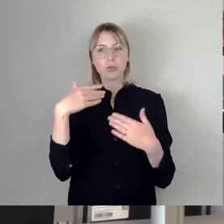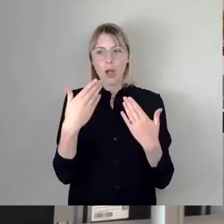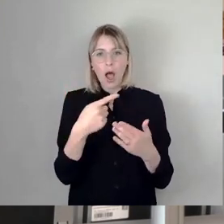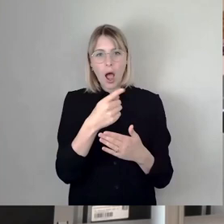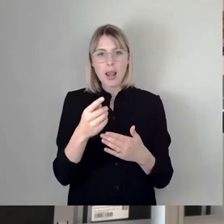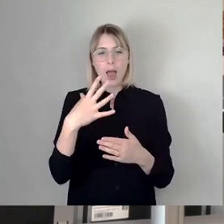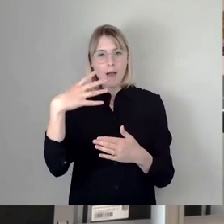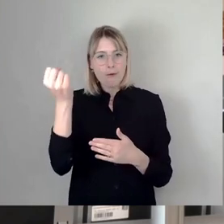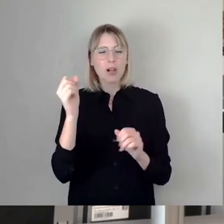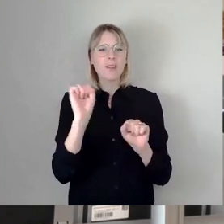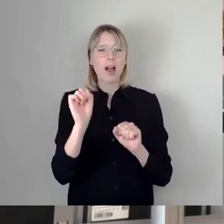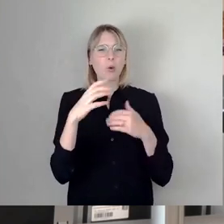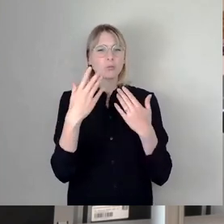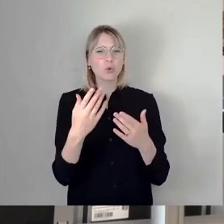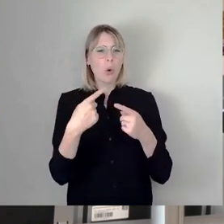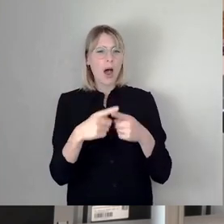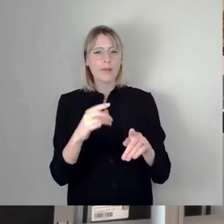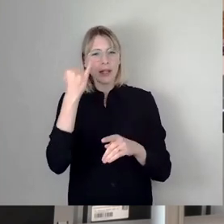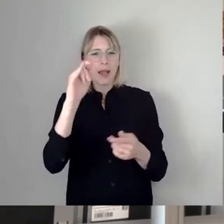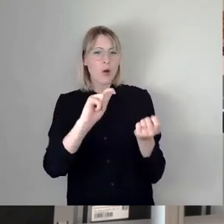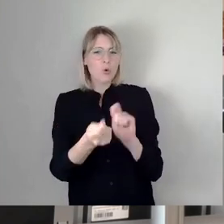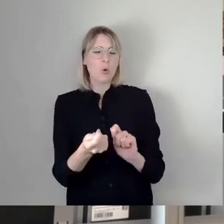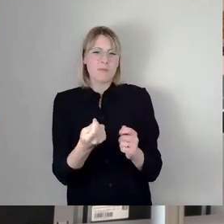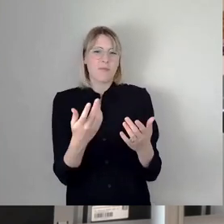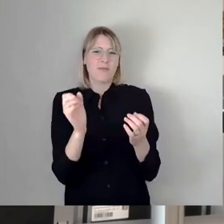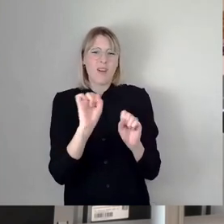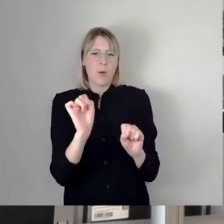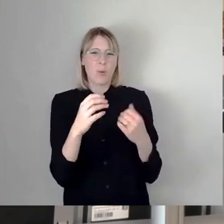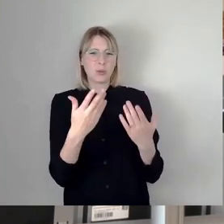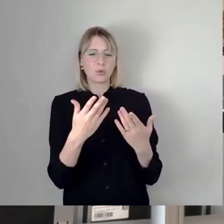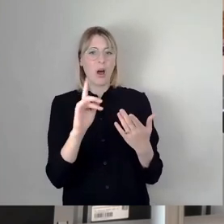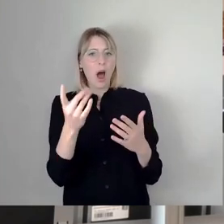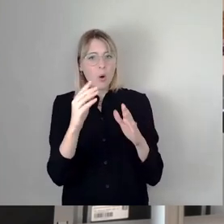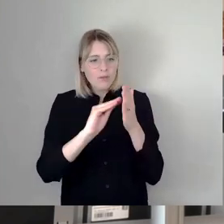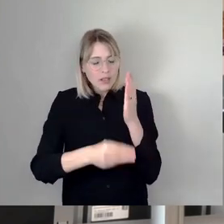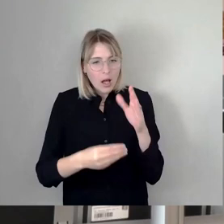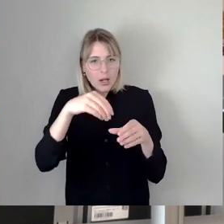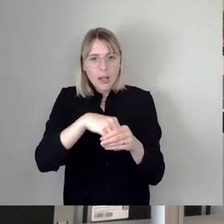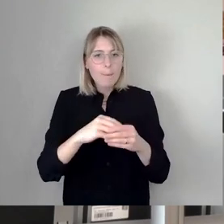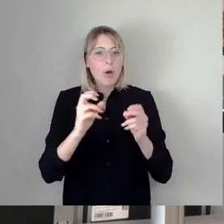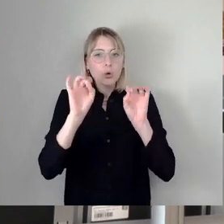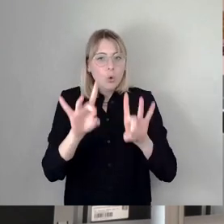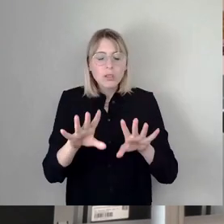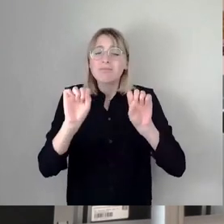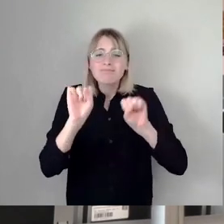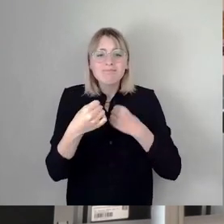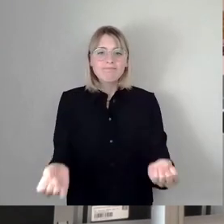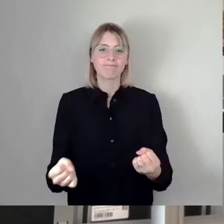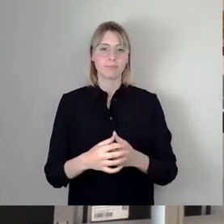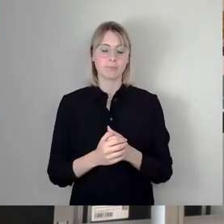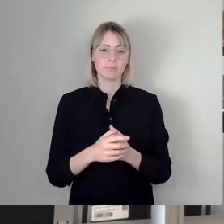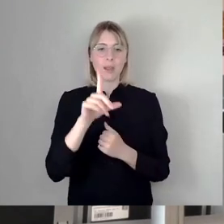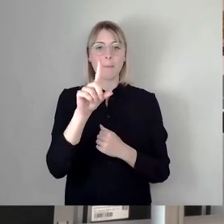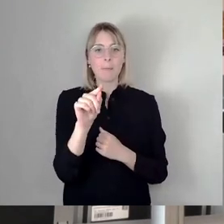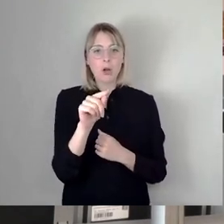rumwandelt und selbst wenn es so wäre, schauen Sie mal in den bestehenden Vertrag, der kann jährlich gekündigt werden. Das heißt, wir sind jederzeit als